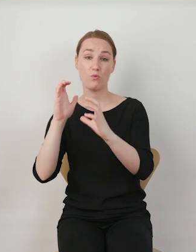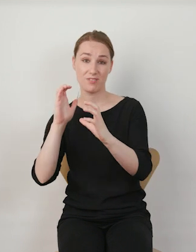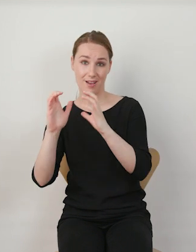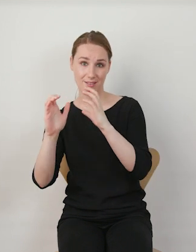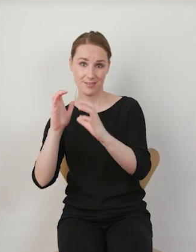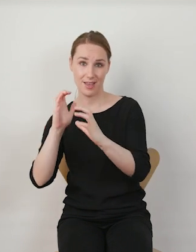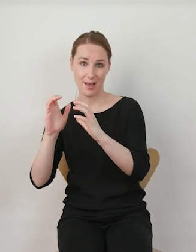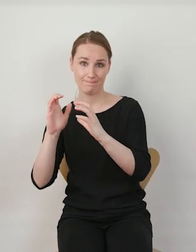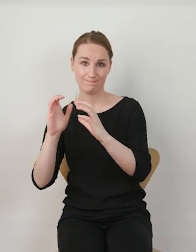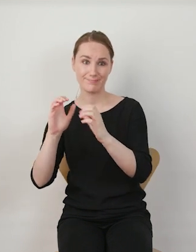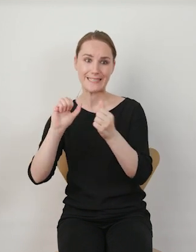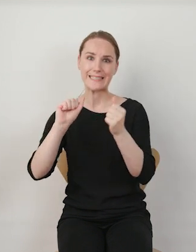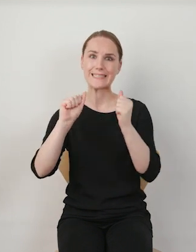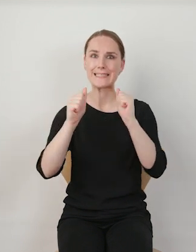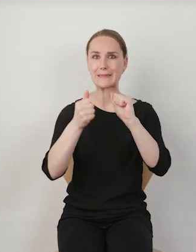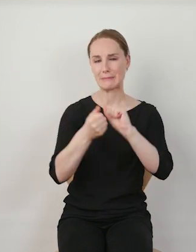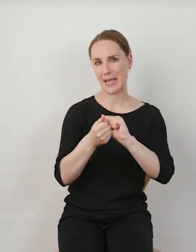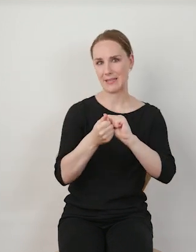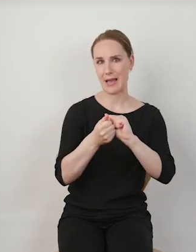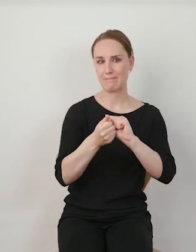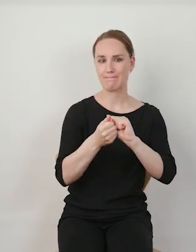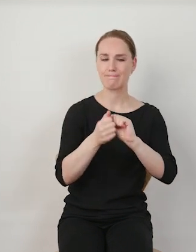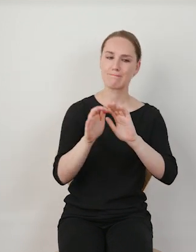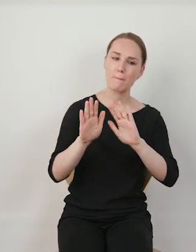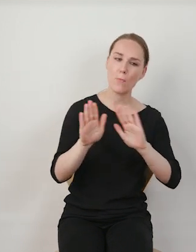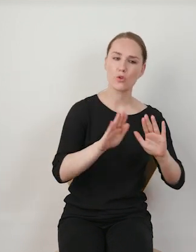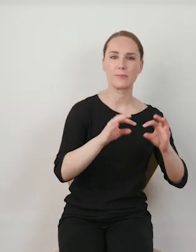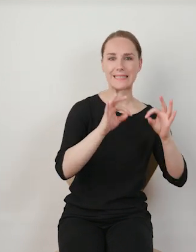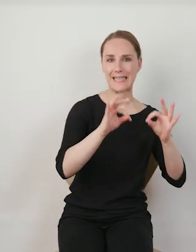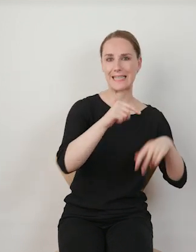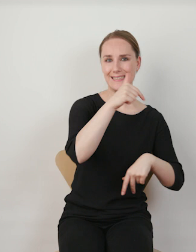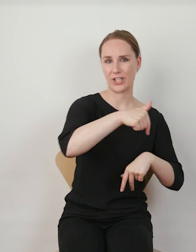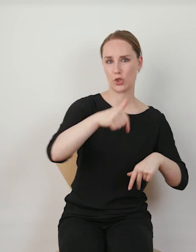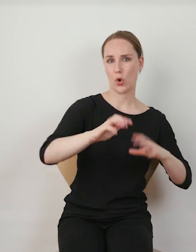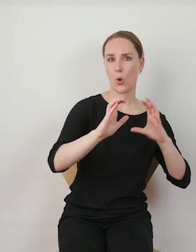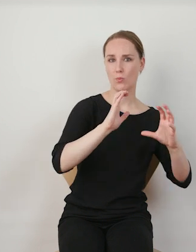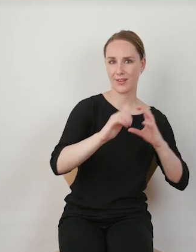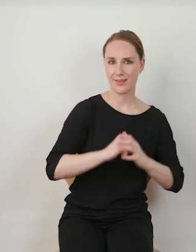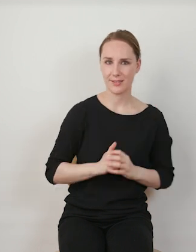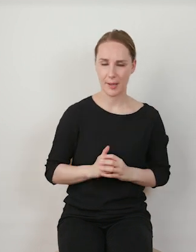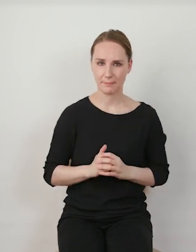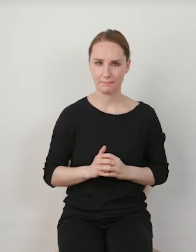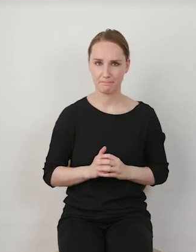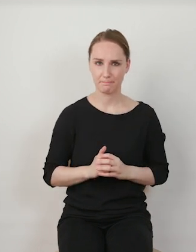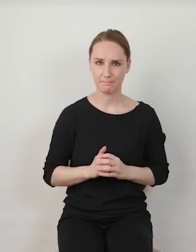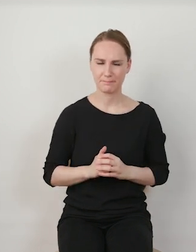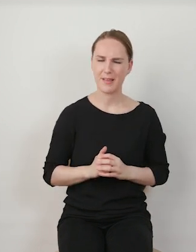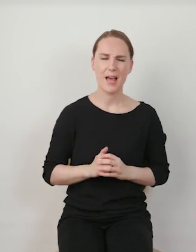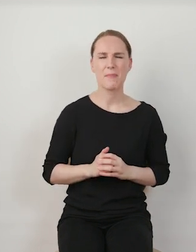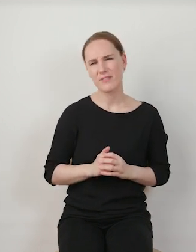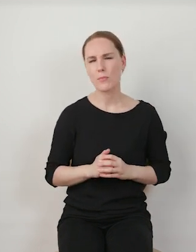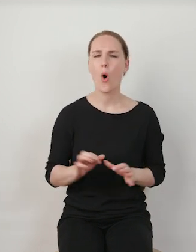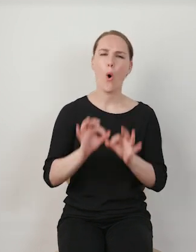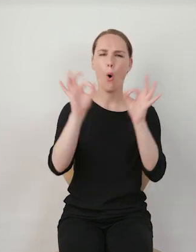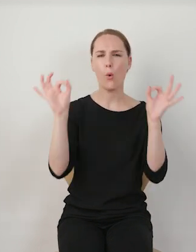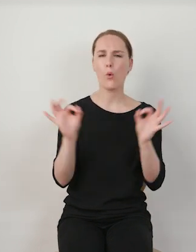zbliża się swoją formą do tej, która jest obecna na tiktoku. Nie można tutaj robić uogólnień, to